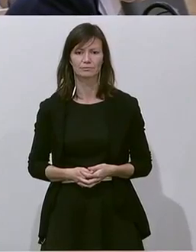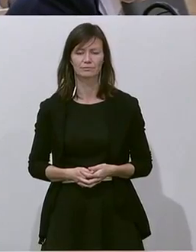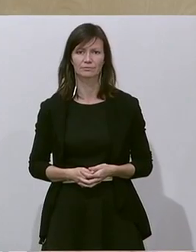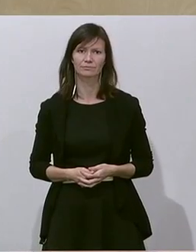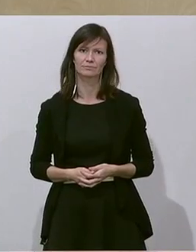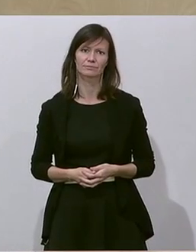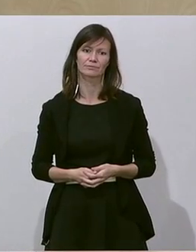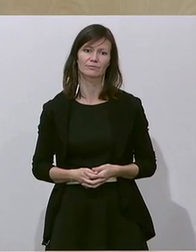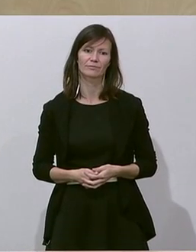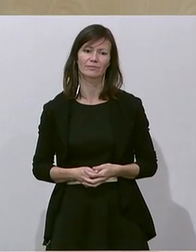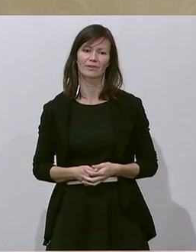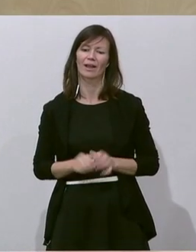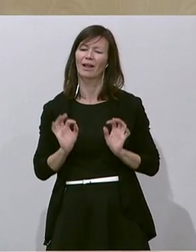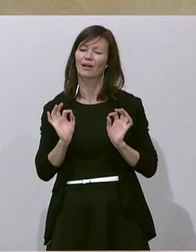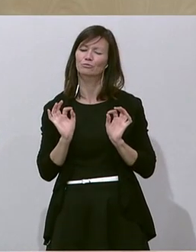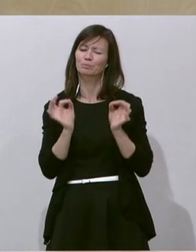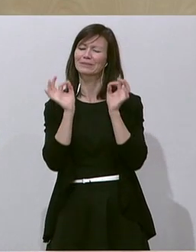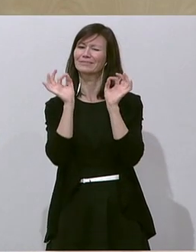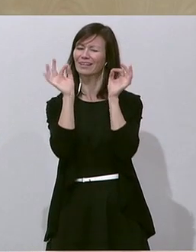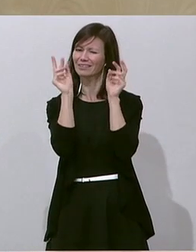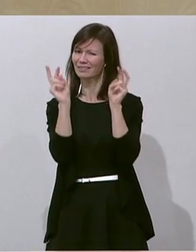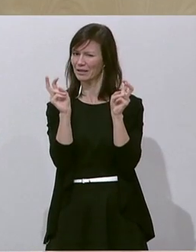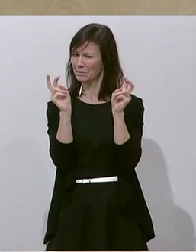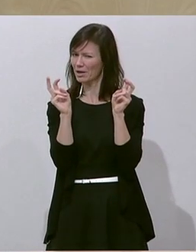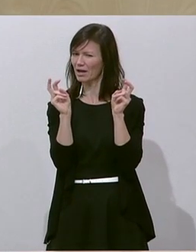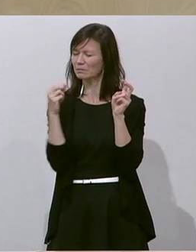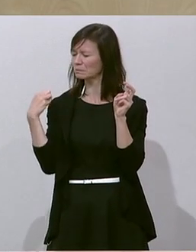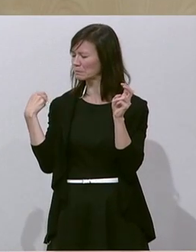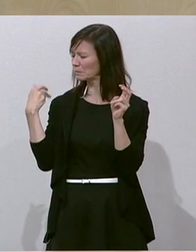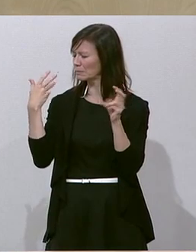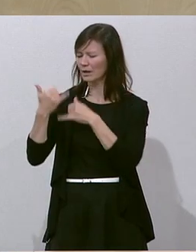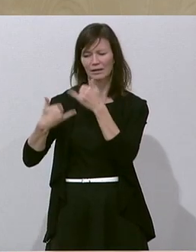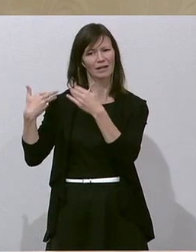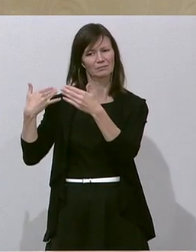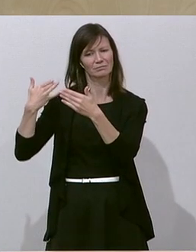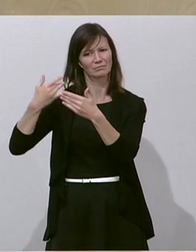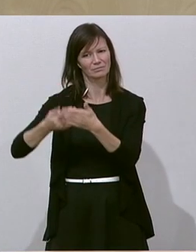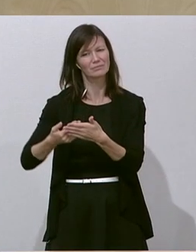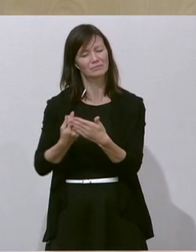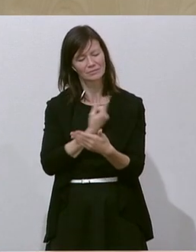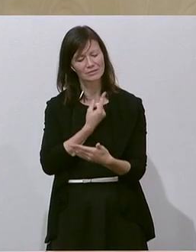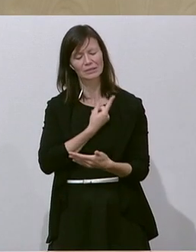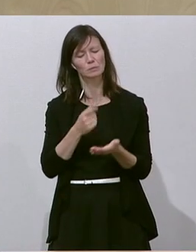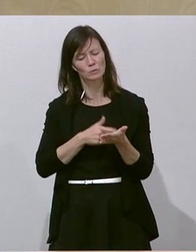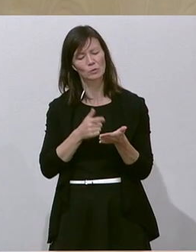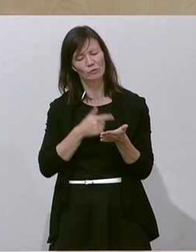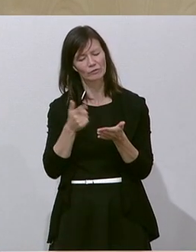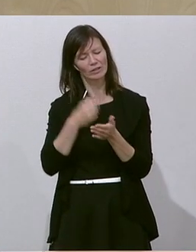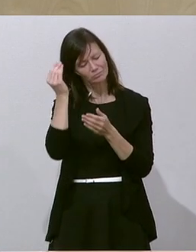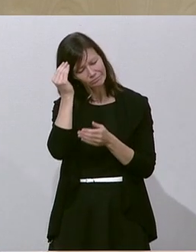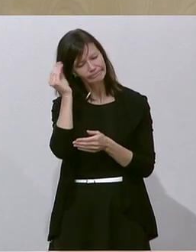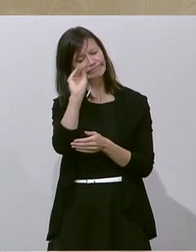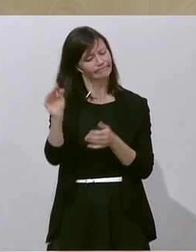Ein Spezialthema, wo ich selber schon in den letzten Jahren einige Male gesprochen habe und wo ich schon, in dem Fall